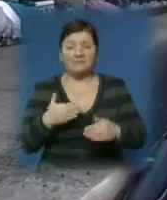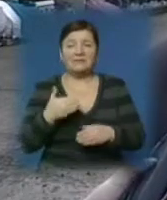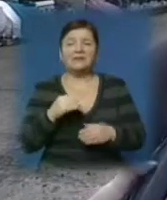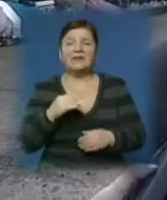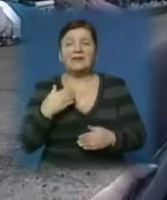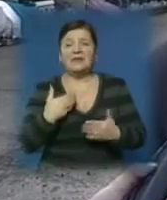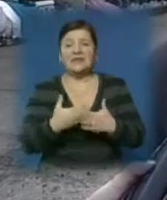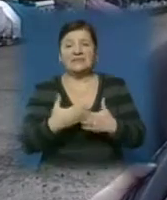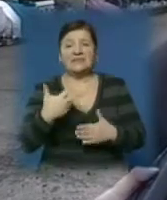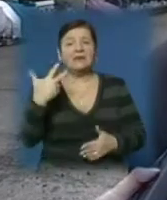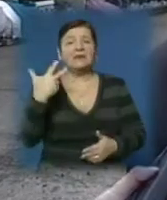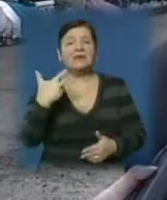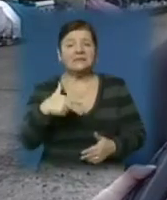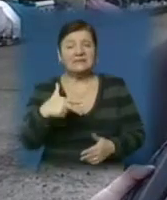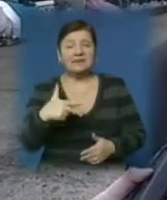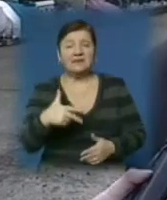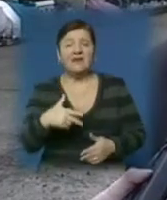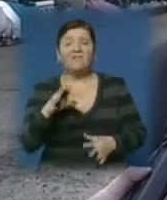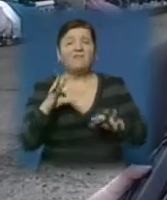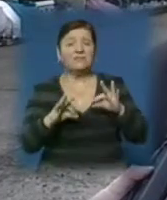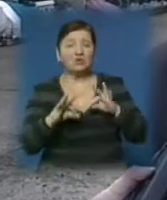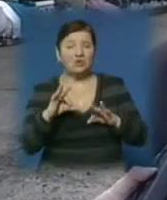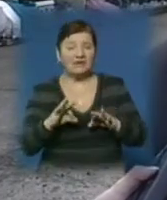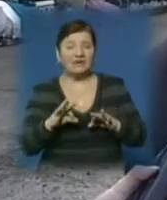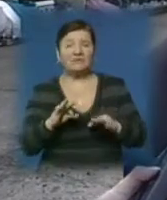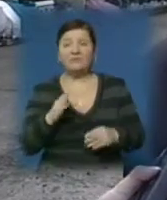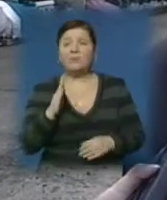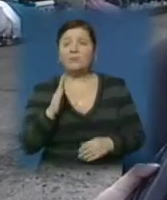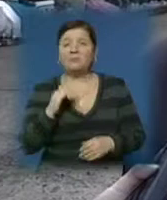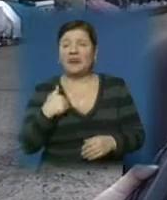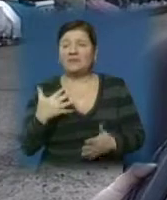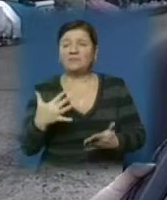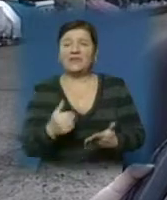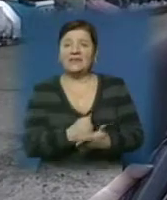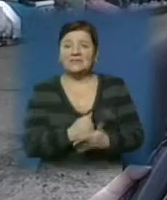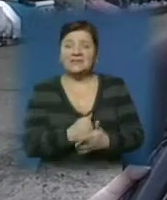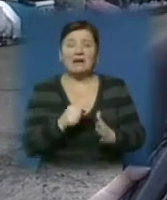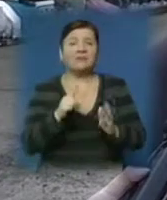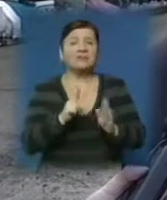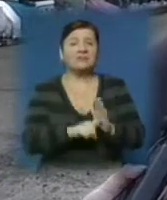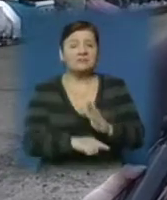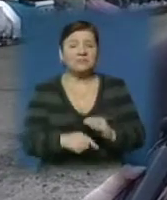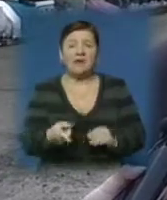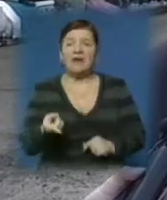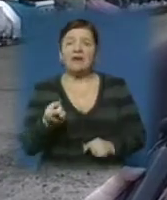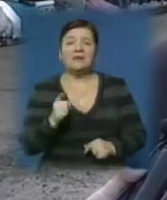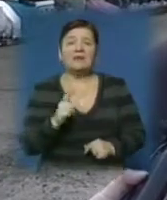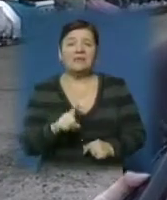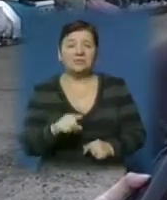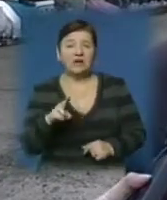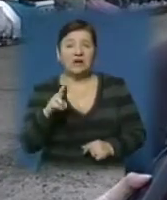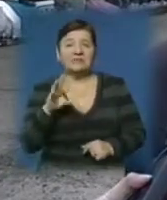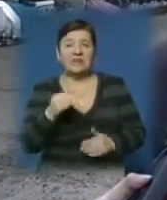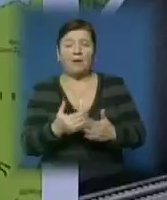І десь порядка на 30% реально нам вдається виконати дешевше, ніж це